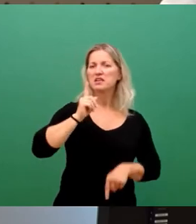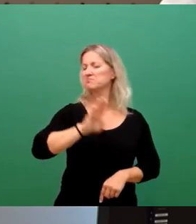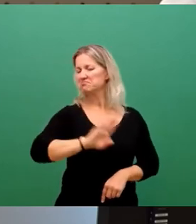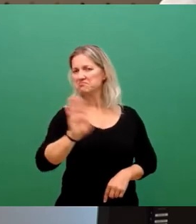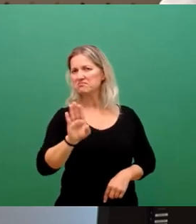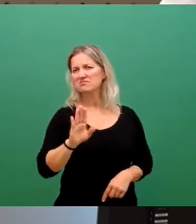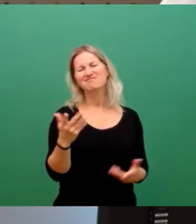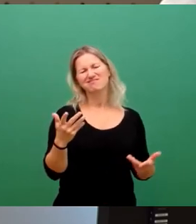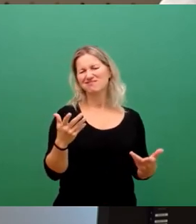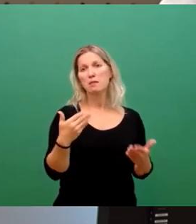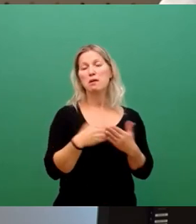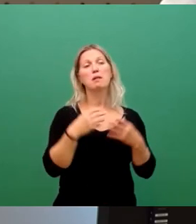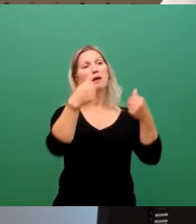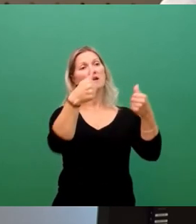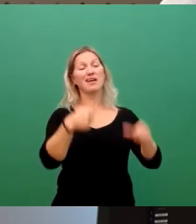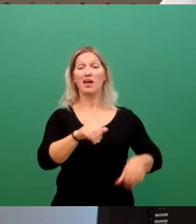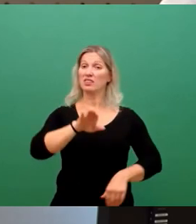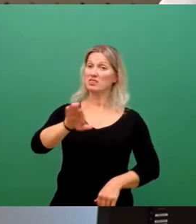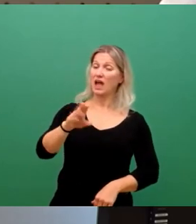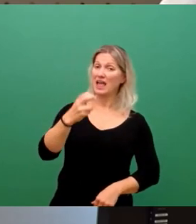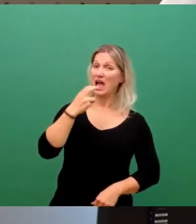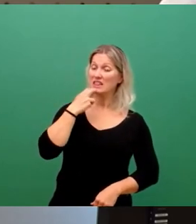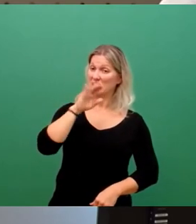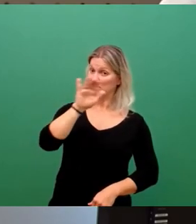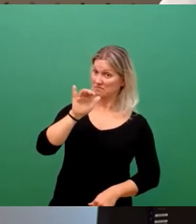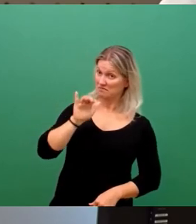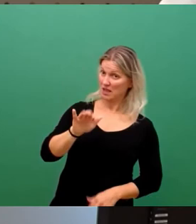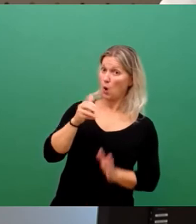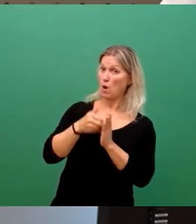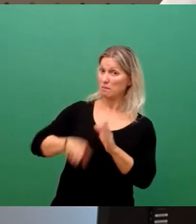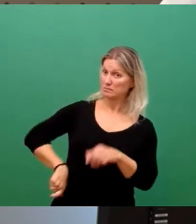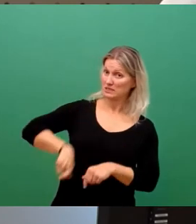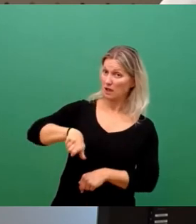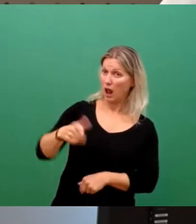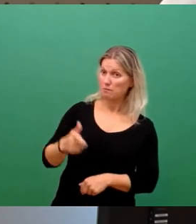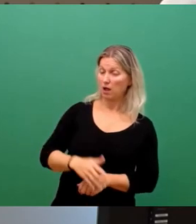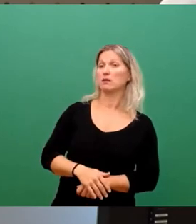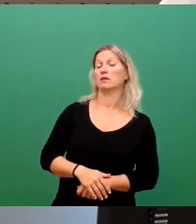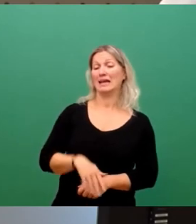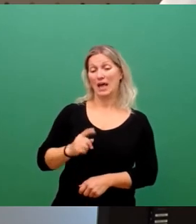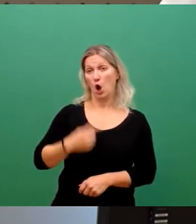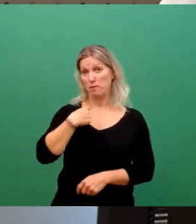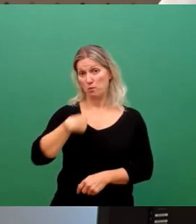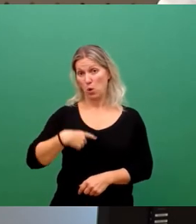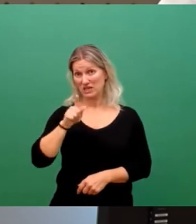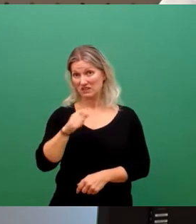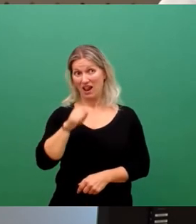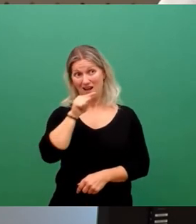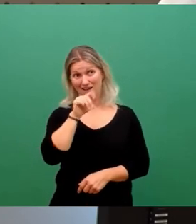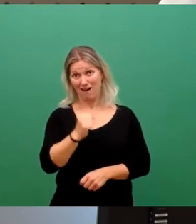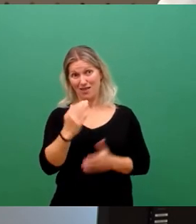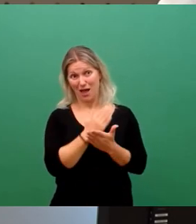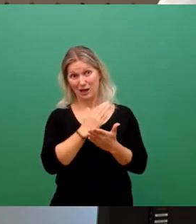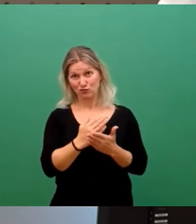Plakate wie deine Energie, Fragezeichen weiter bezahlbar, suggerieren, dass man hier bei einer Oberbürgermeisterwahl darüber entscheiden könnte, wie während des